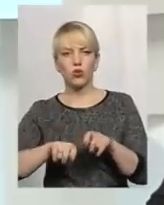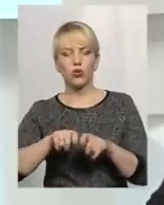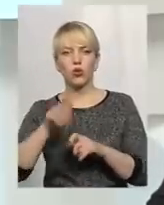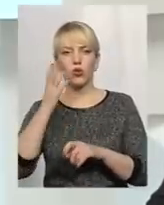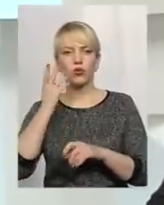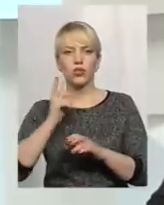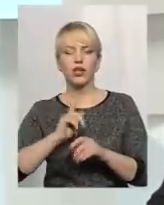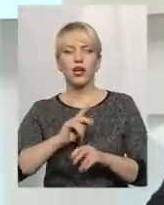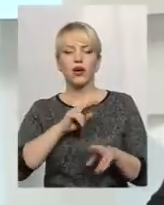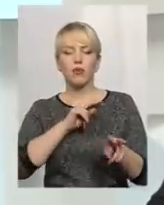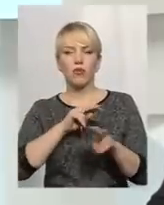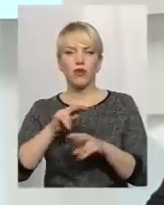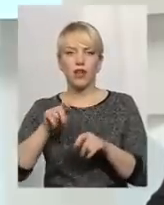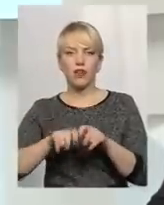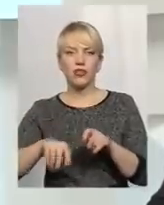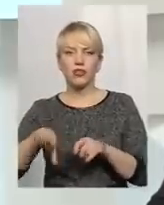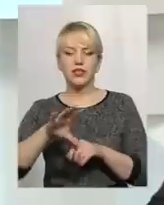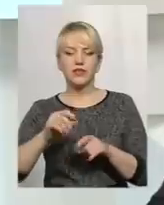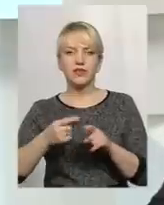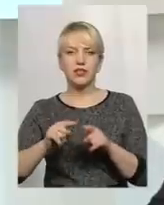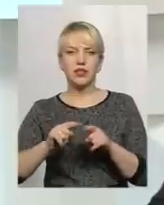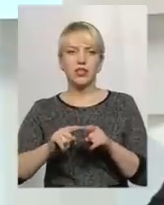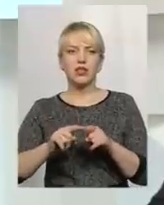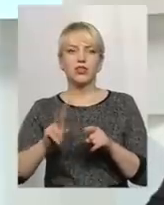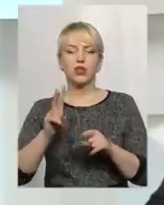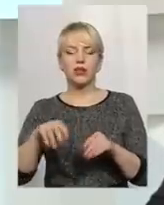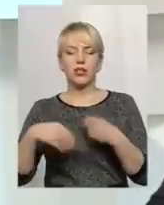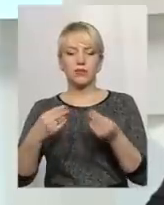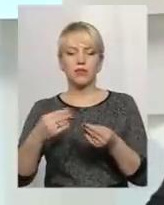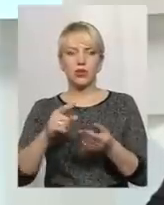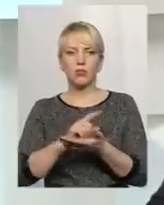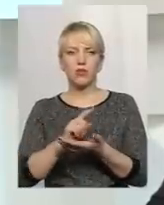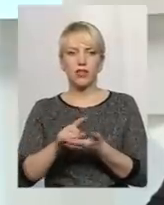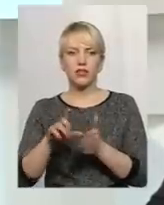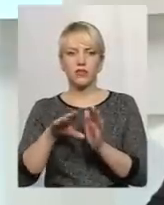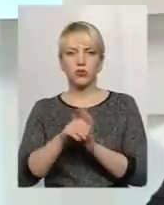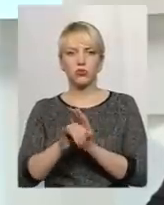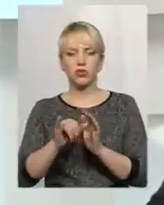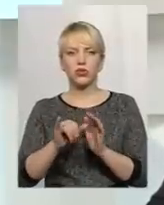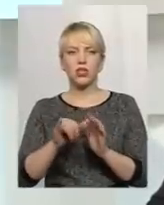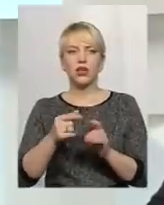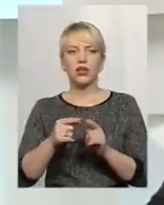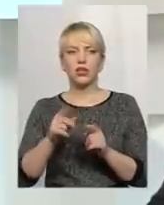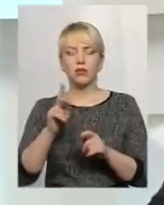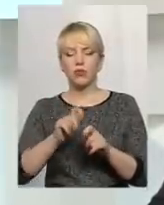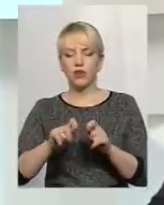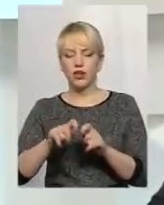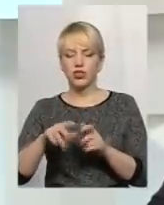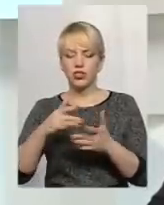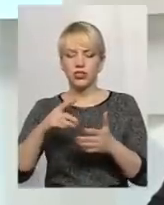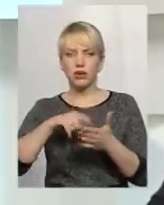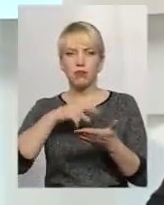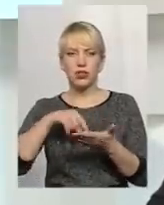саме ці суб'єкти господарювання, на які покладено охоронне зобов'язання, в тому числі, досліджуючи, перевіряючи інші питання,